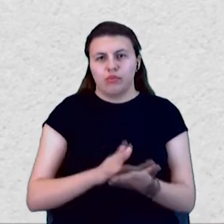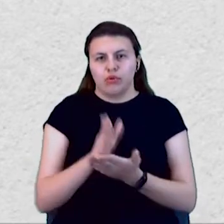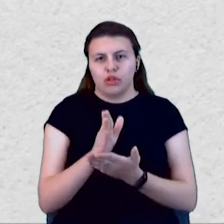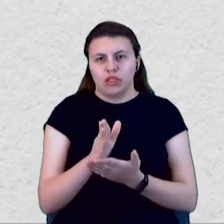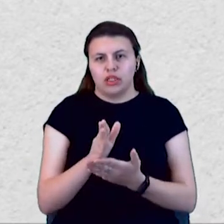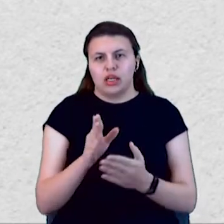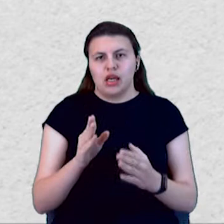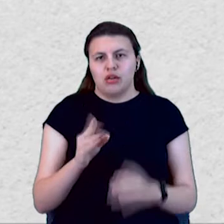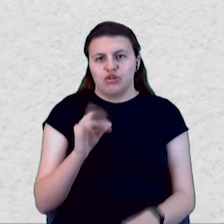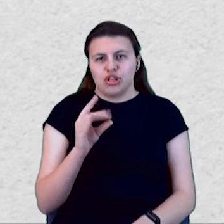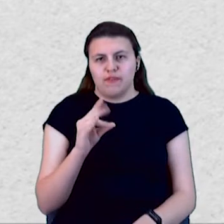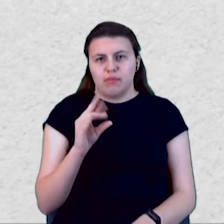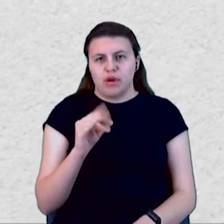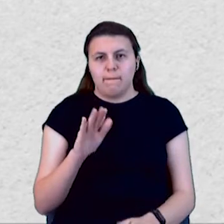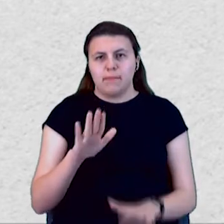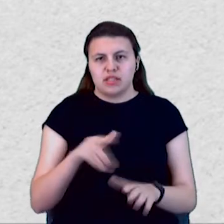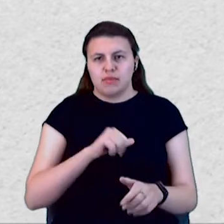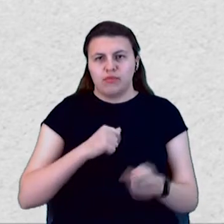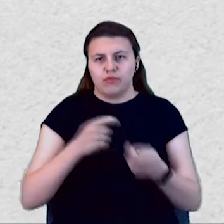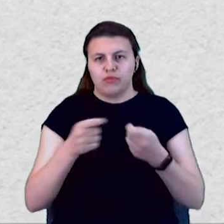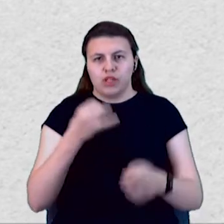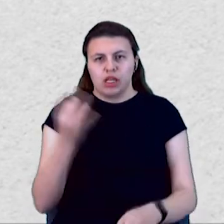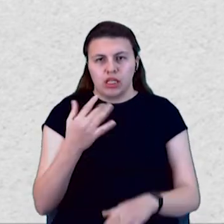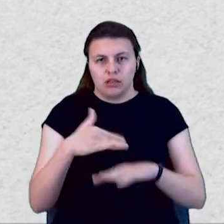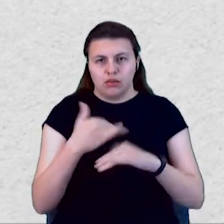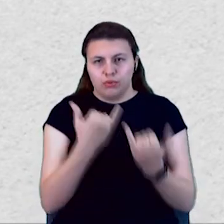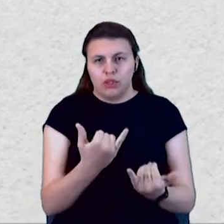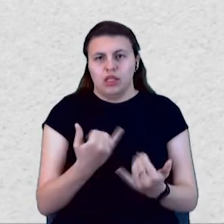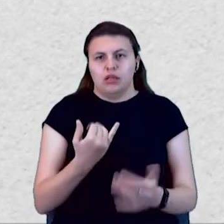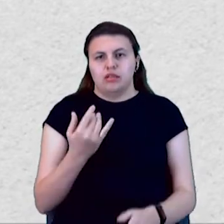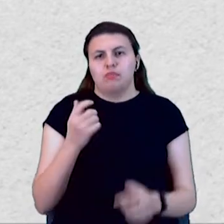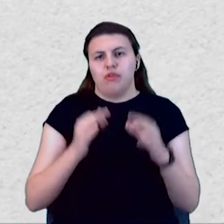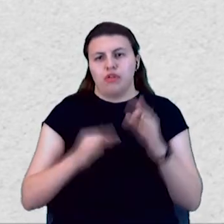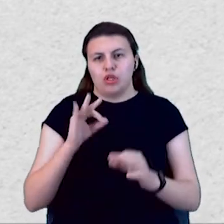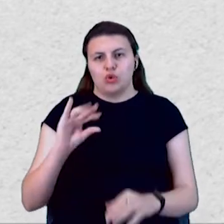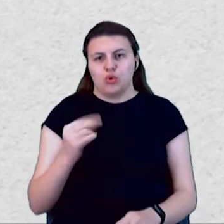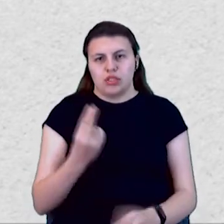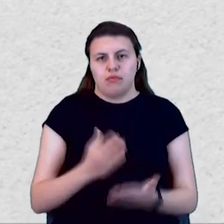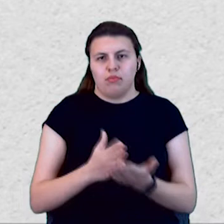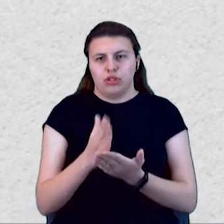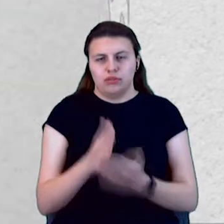відбуванням інтереса громади, україноцентрійська зовнішня політика, справедливу соціальну політику.